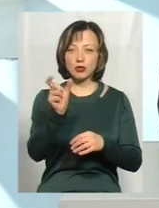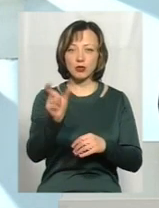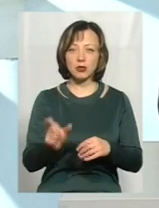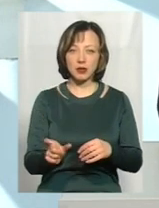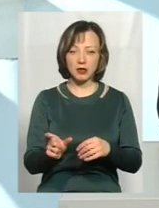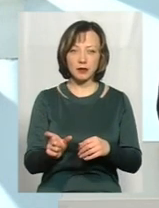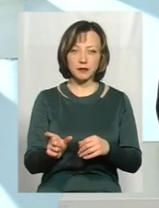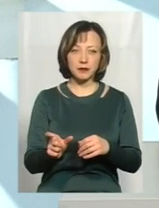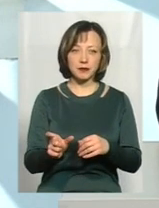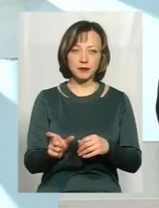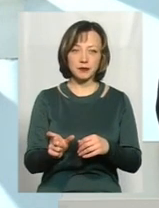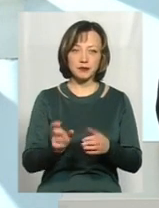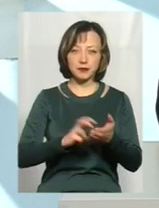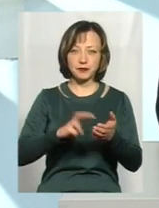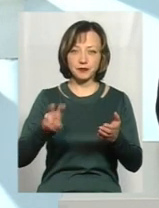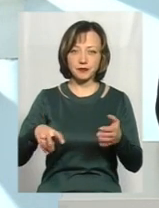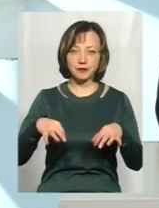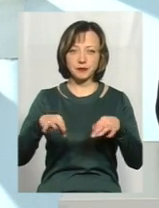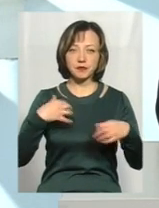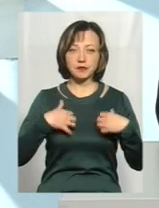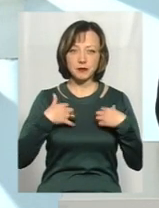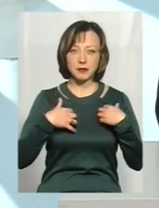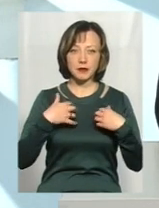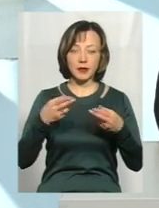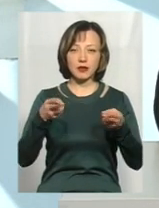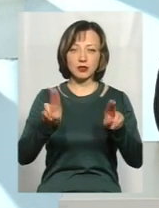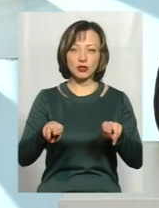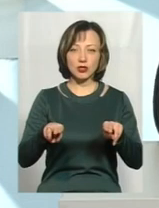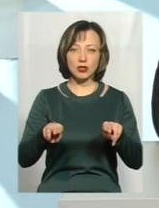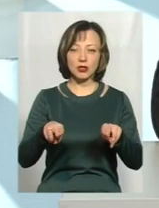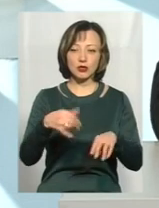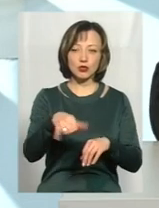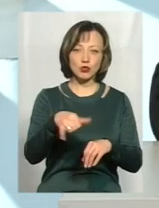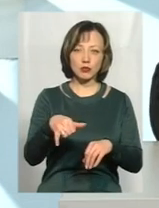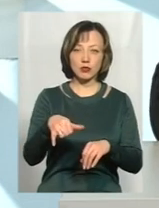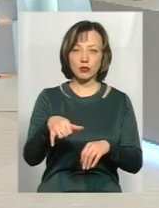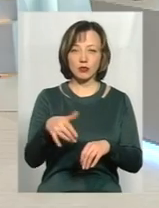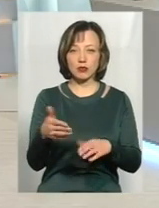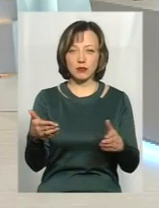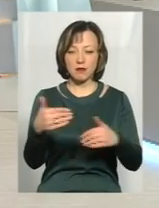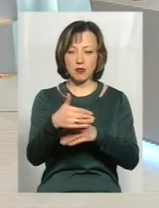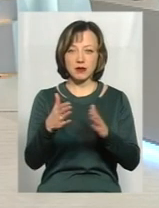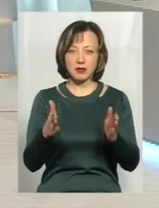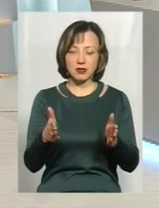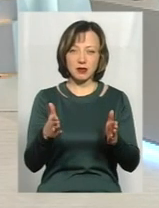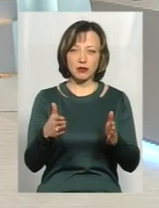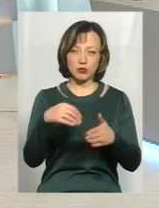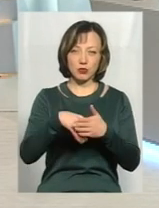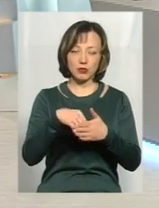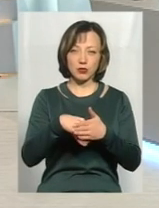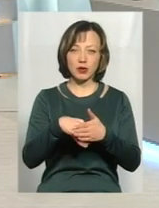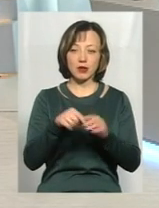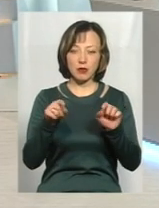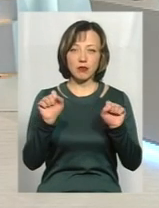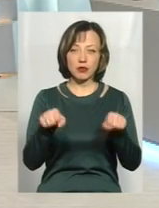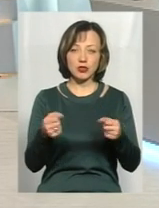виходить з автомобіля, поспішаючи, залишаючи якусь сумку, чи барсетку, і, звісно, вже